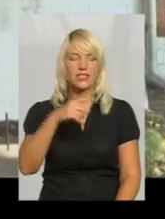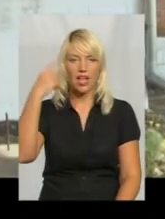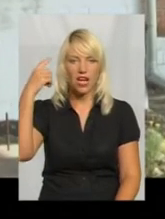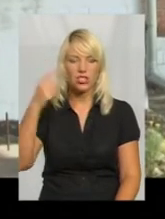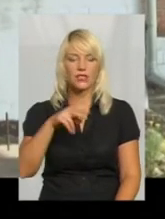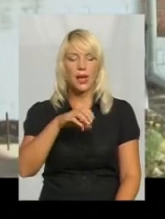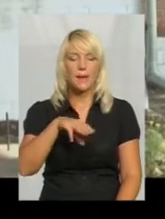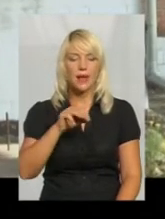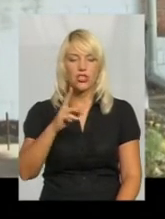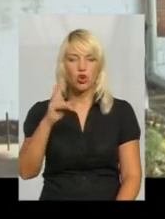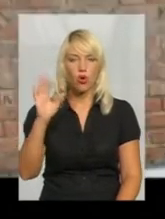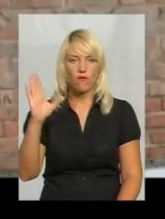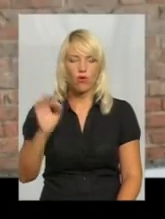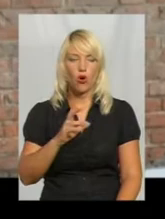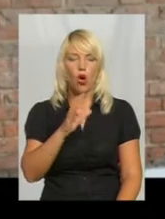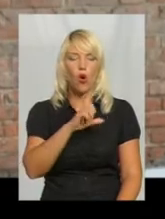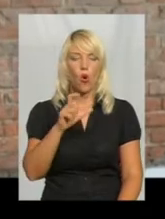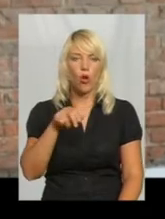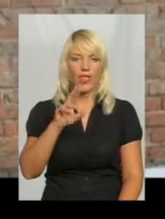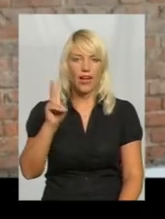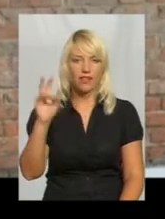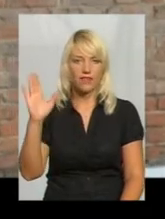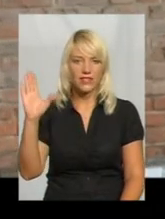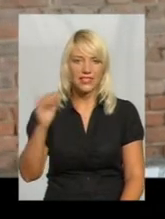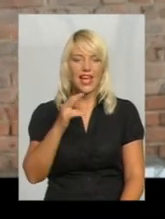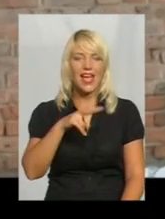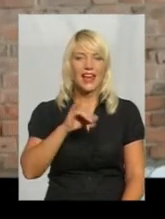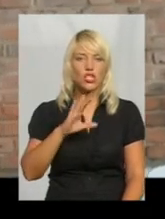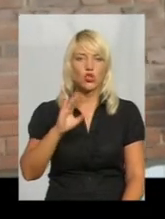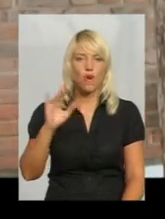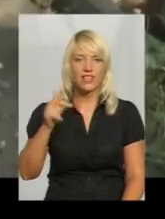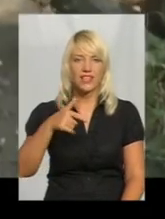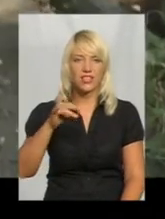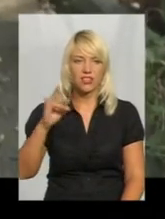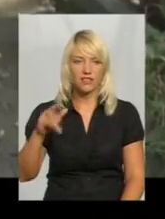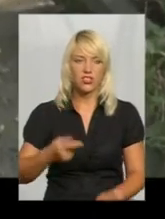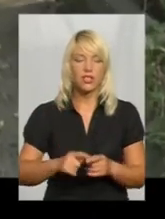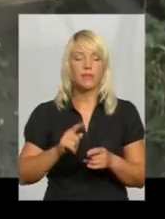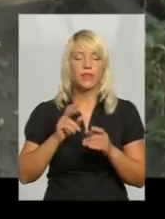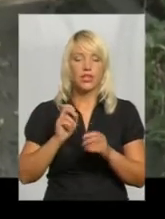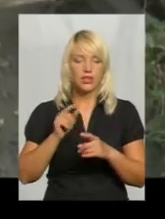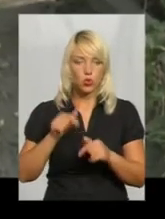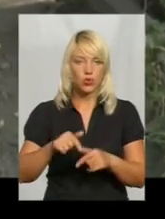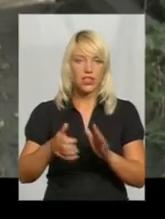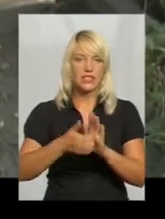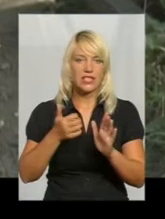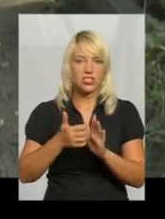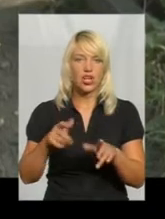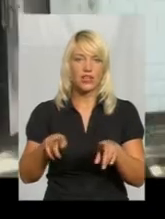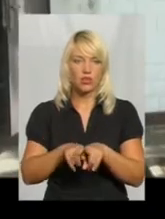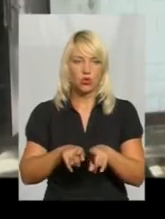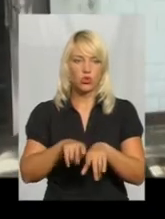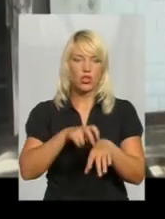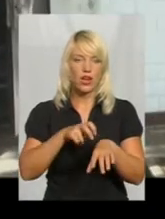Ходаківців та лісових грінівців, каже завідувачка амбулаторії Раїса Макутра. Як і у Богданівецькому медзакладі, тут не вистачає лікарів.